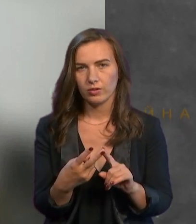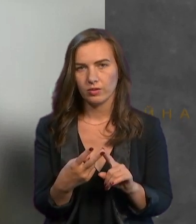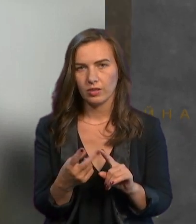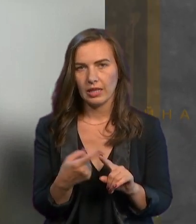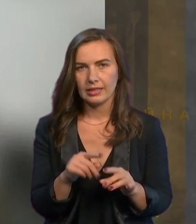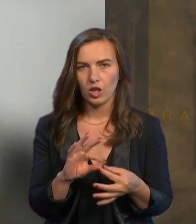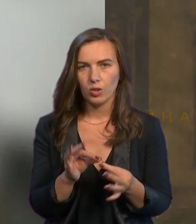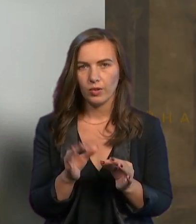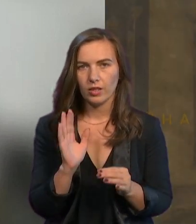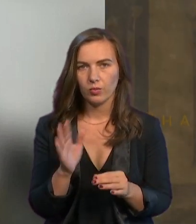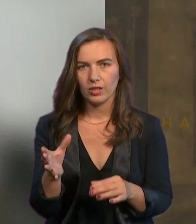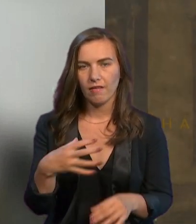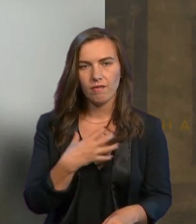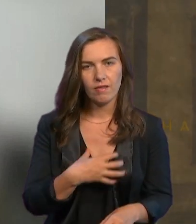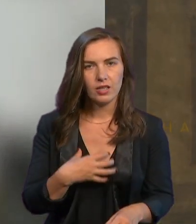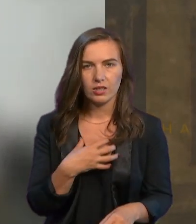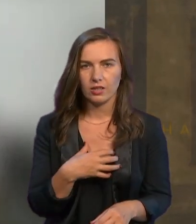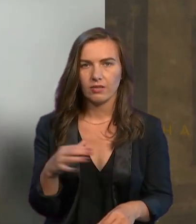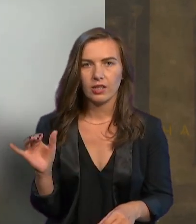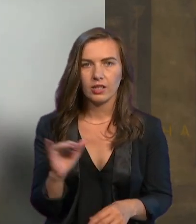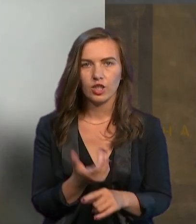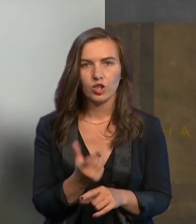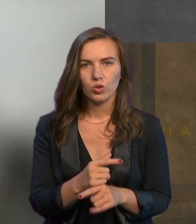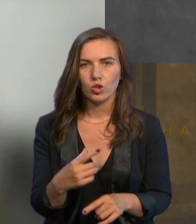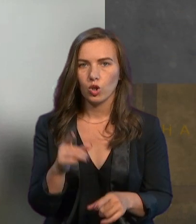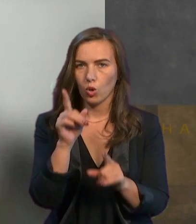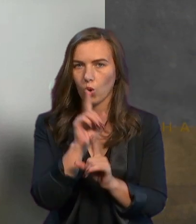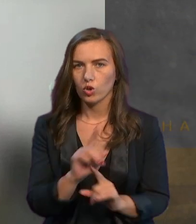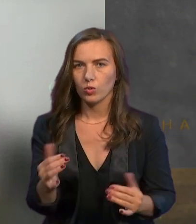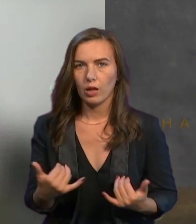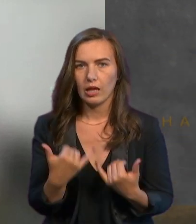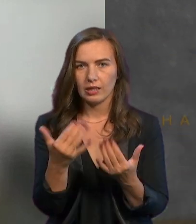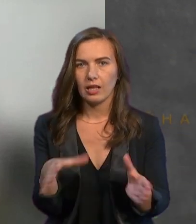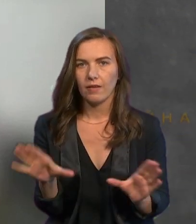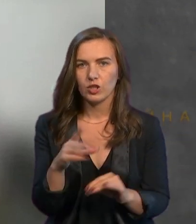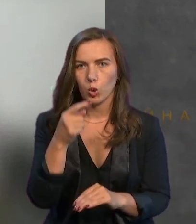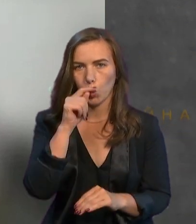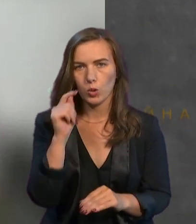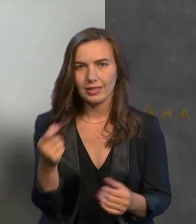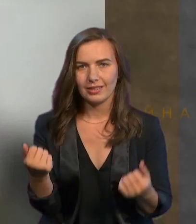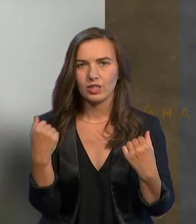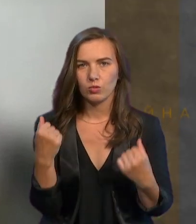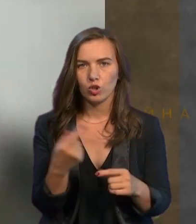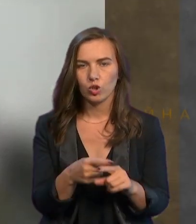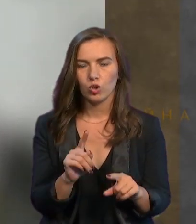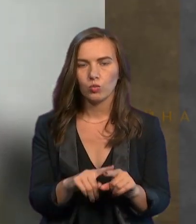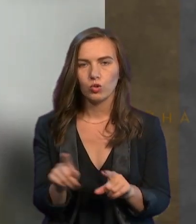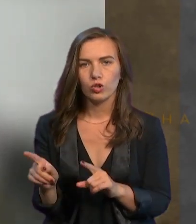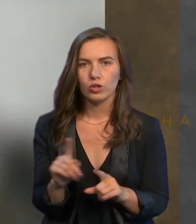буде важлива і дуже особлива для всіх українських спортсменів, тому що